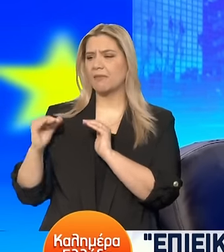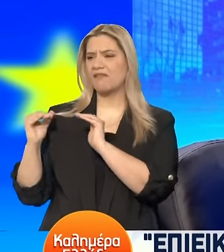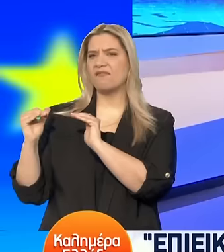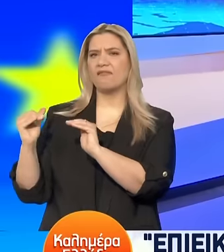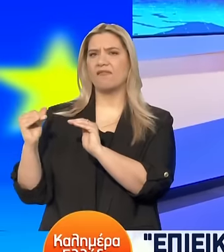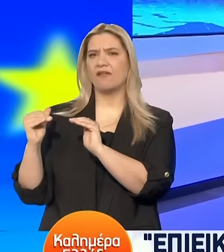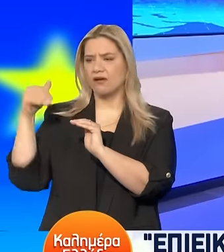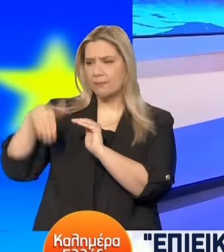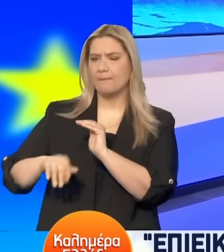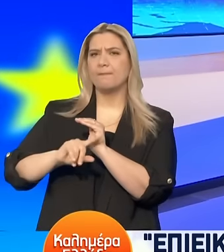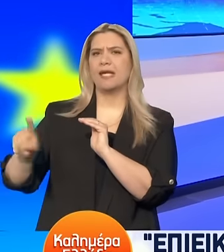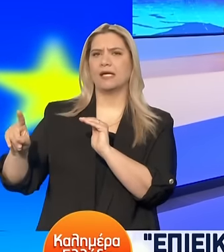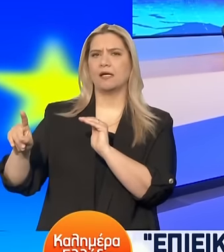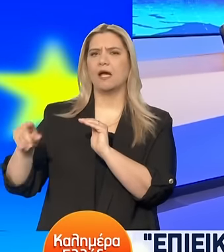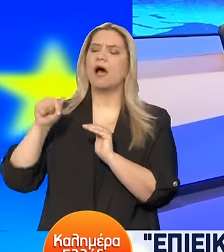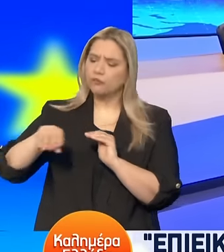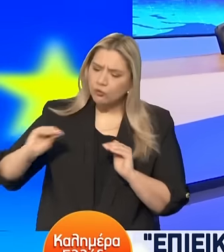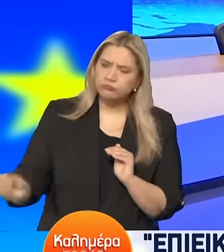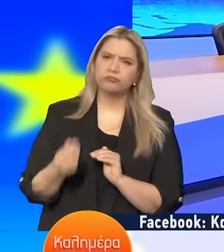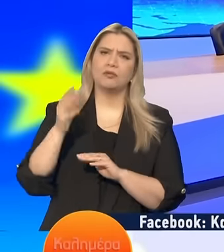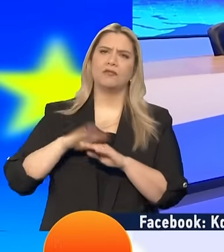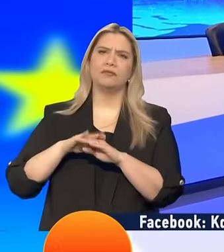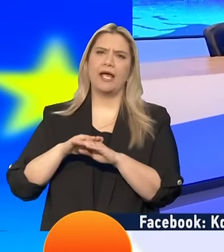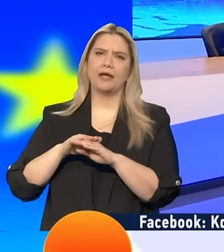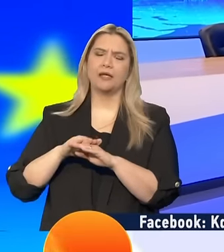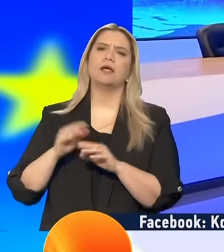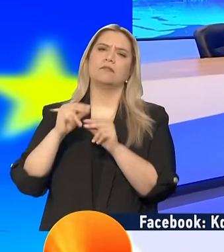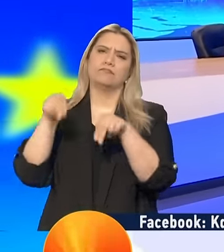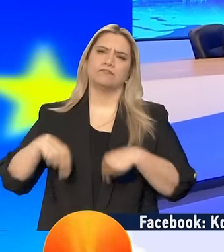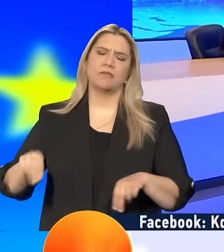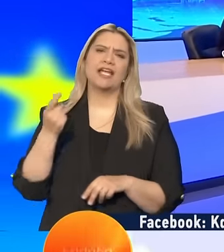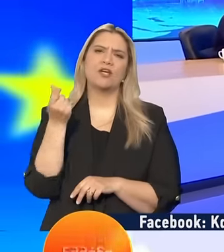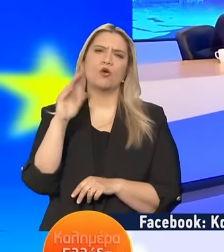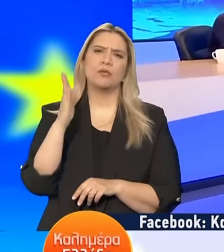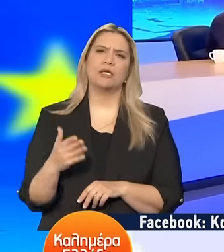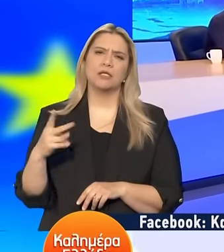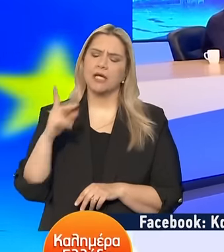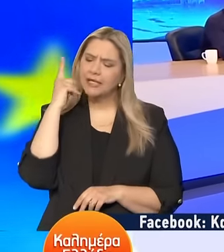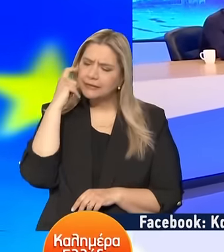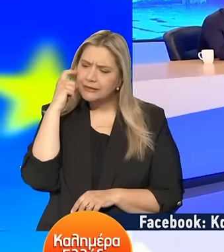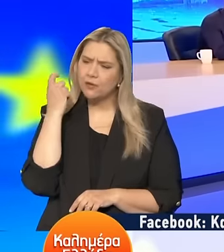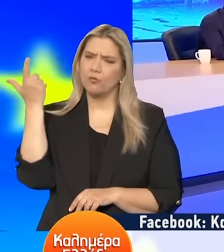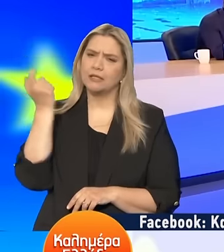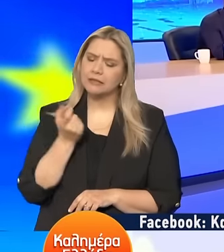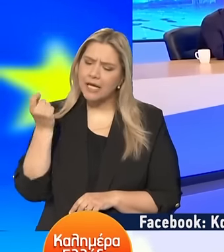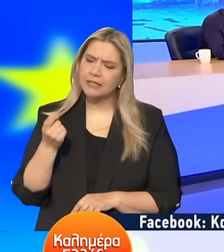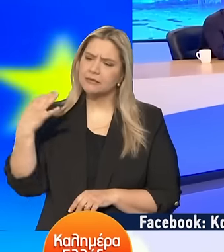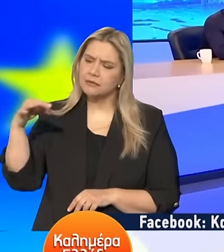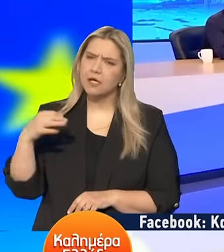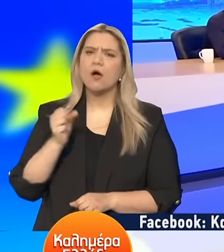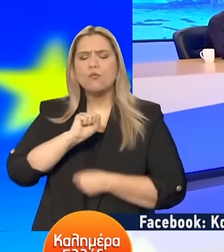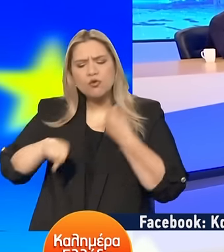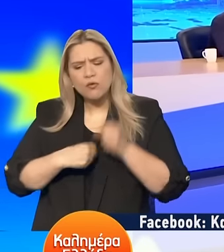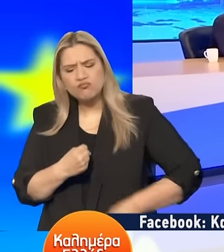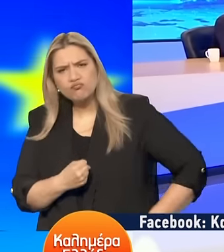οδήγησε εξ αρχής την οικονομική κρίση Γνωρίζουμε τα επίπεδα των συντάξεων Κάνουμε το καλύτερο το οποίο μπορούμε για να στηρίξουμε τους συνταξιούχους